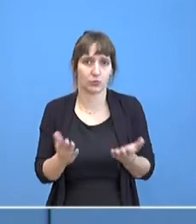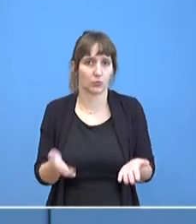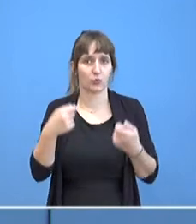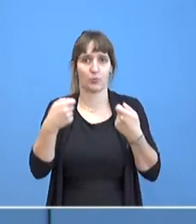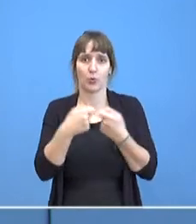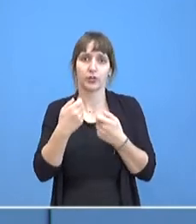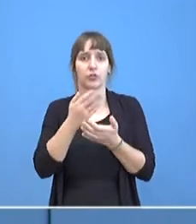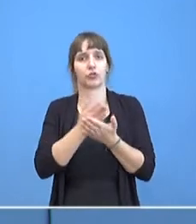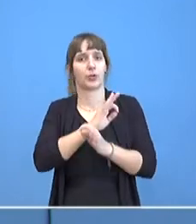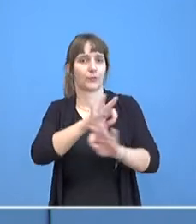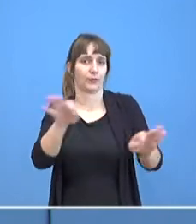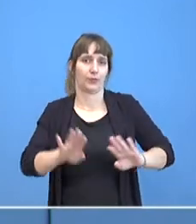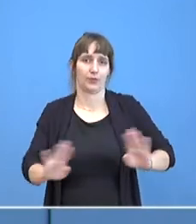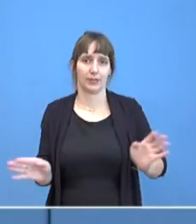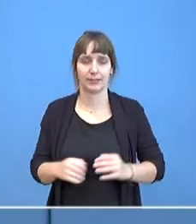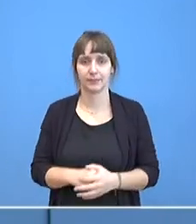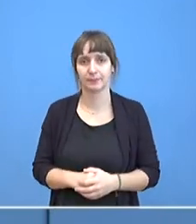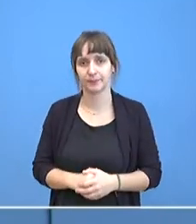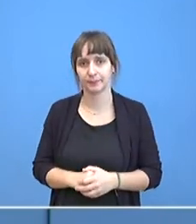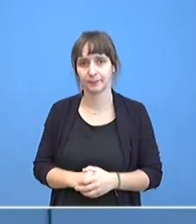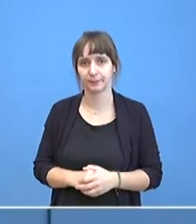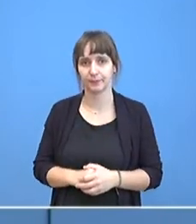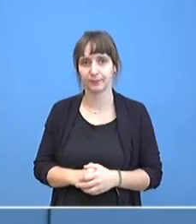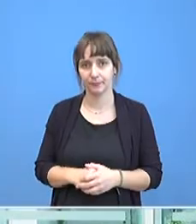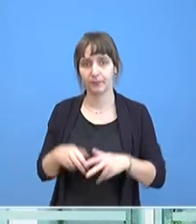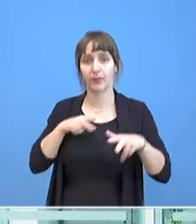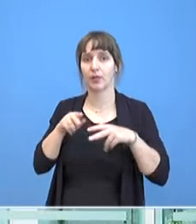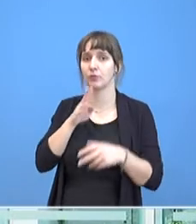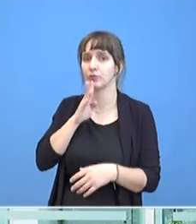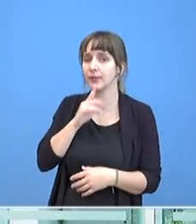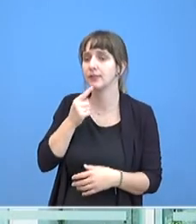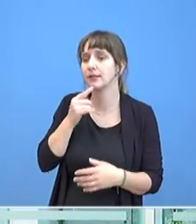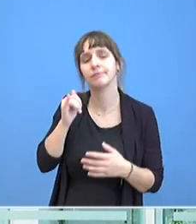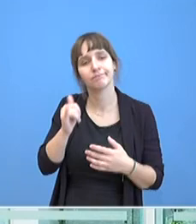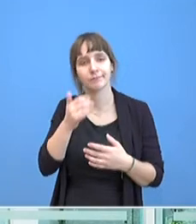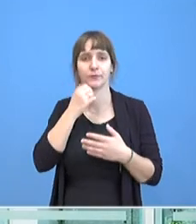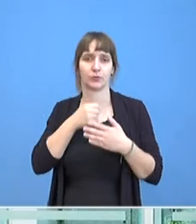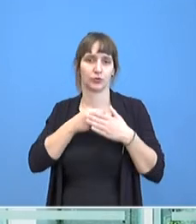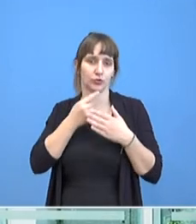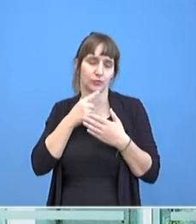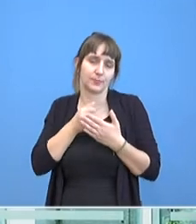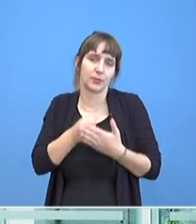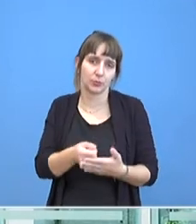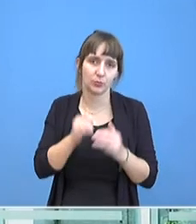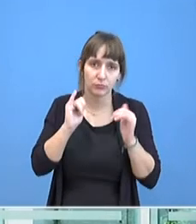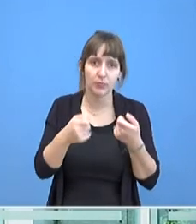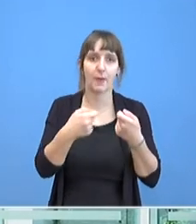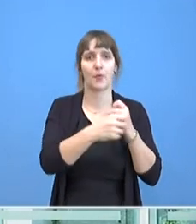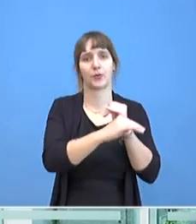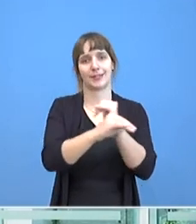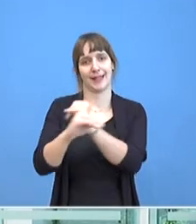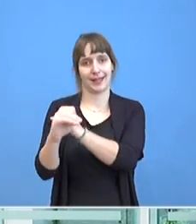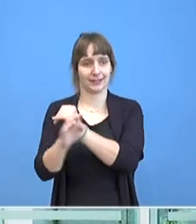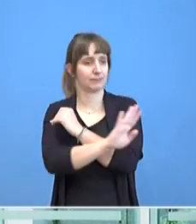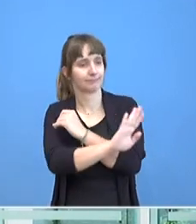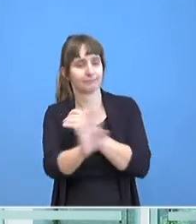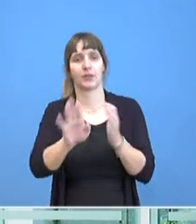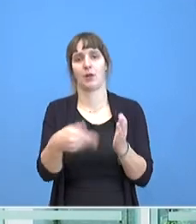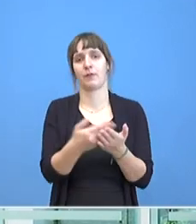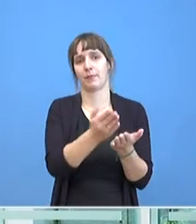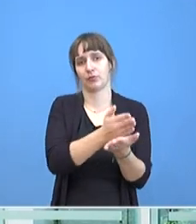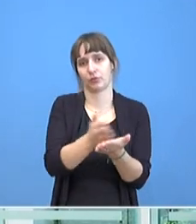Ja, das will ich nur nochmal bekräftigen. Es ist Sache der Länder im Einzelnen zu entscheiden, wie sie mit innerdeutschen Reisenden aus